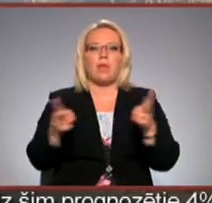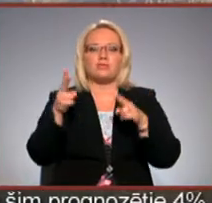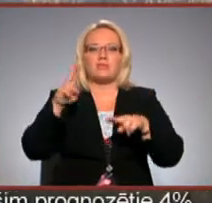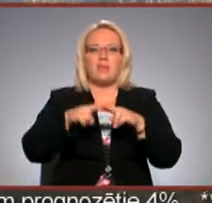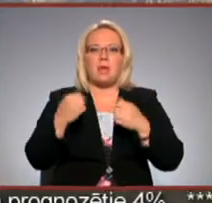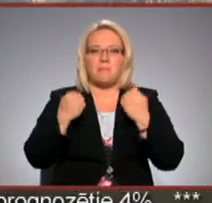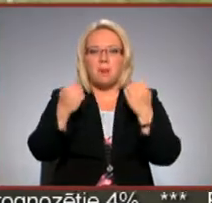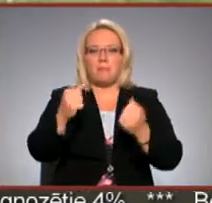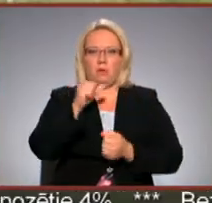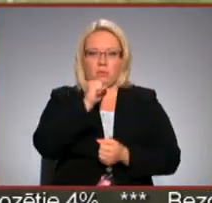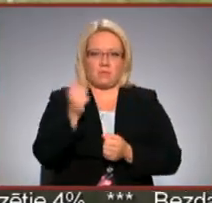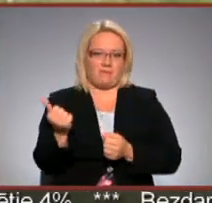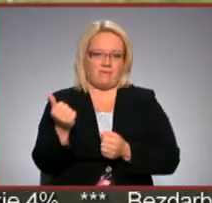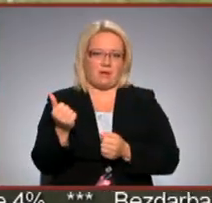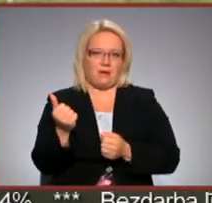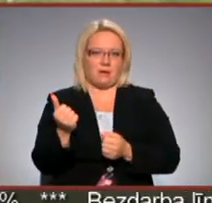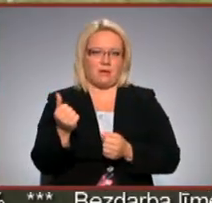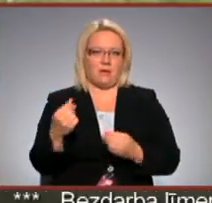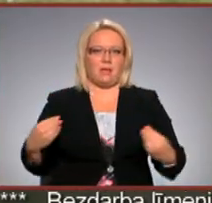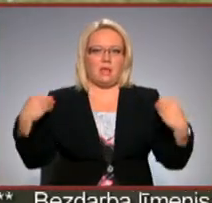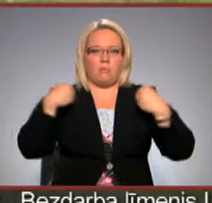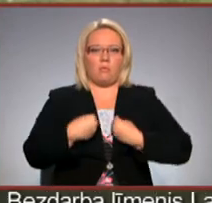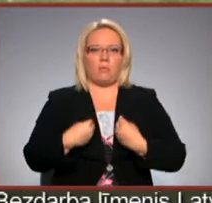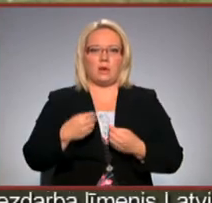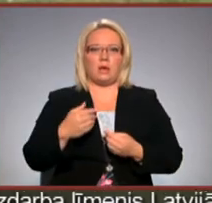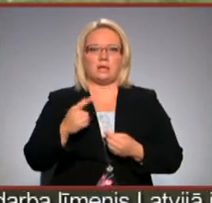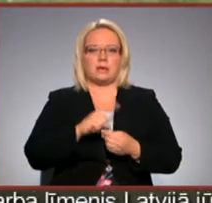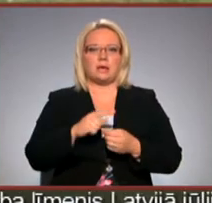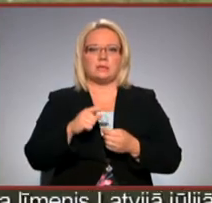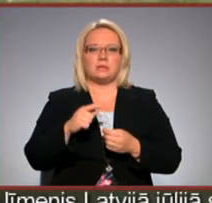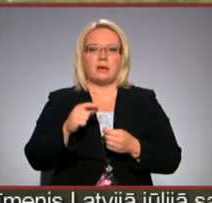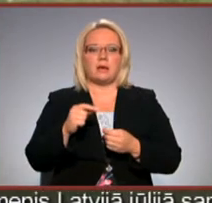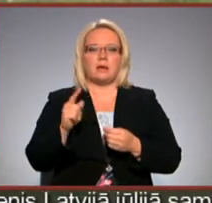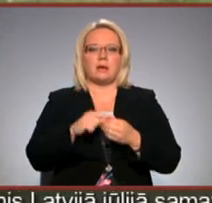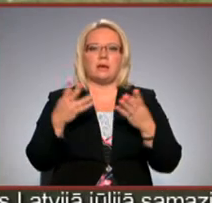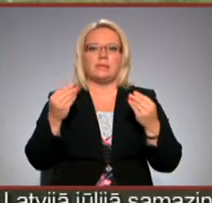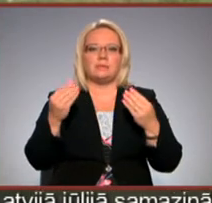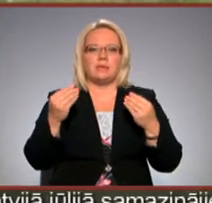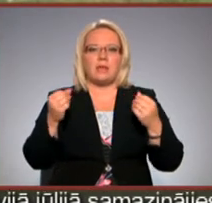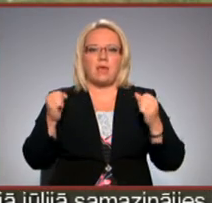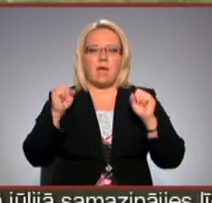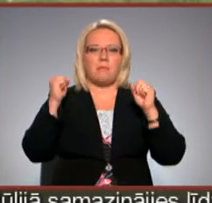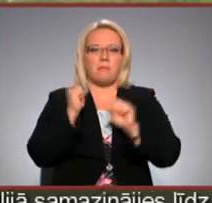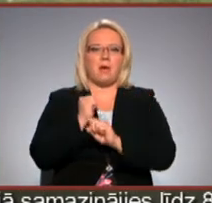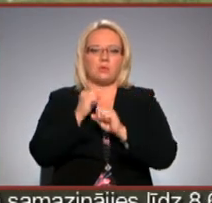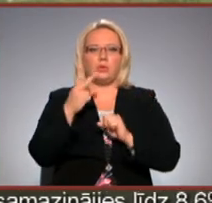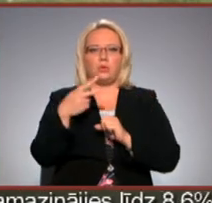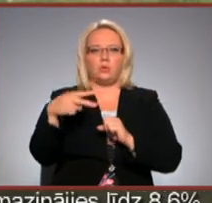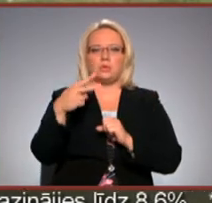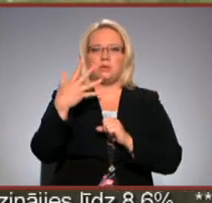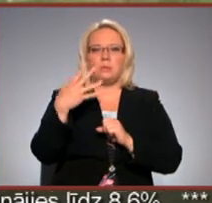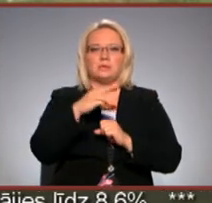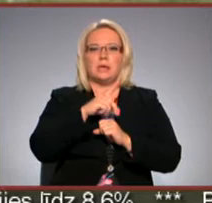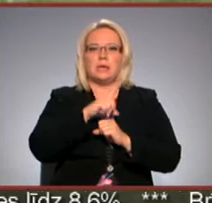piebraukt nevar. Liekam mugurā saucamos izsmidzinātāju maisus, kurā ir 20-25 litri